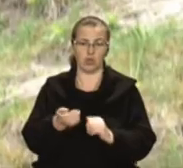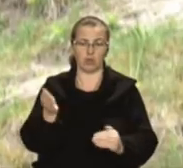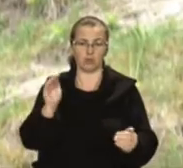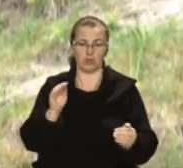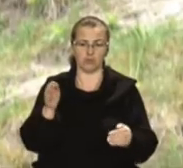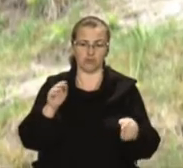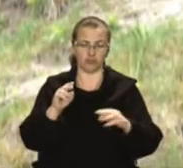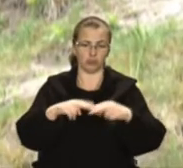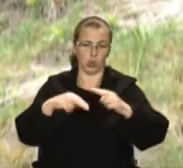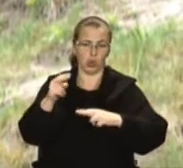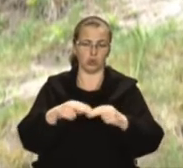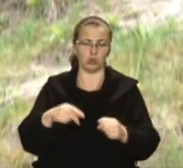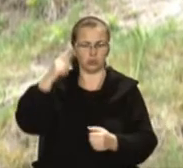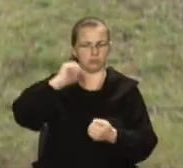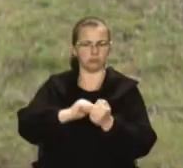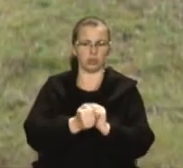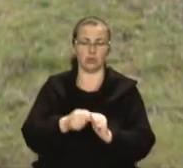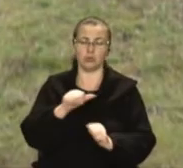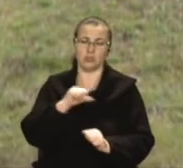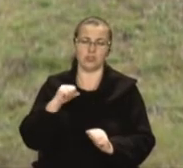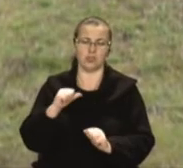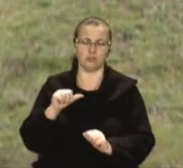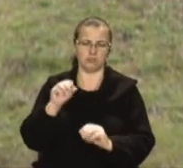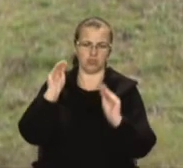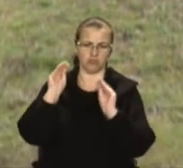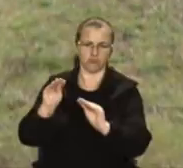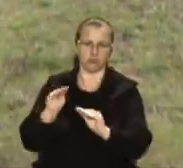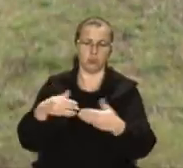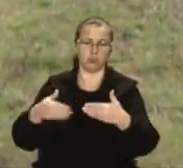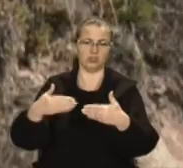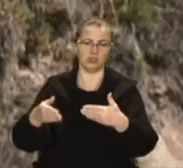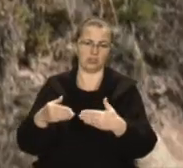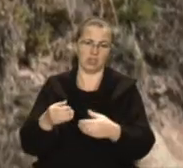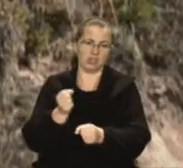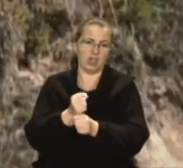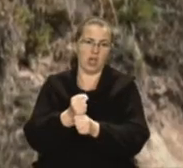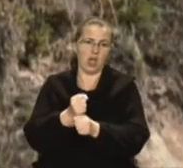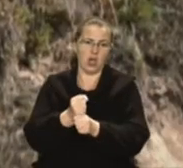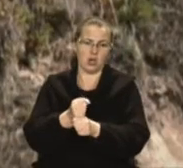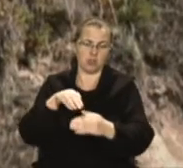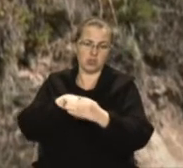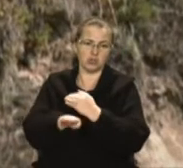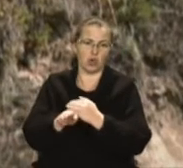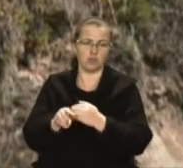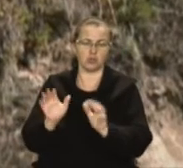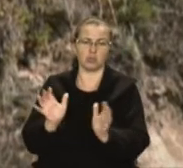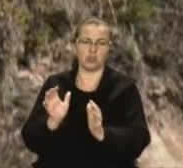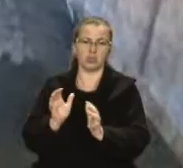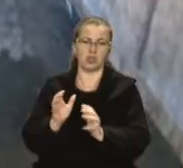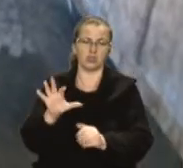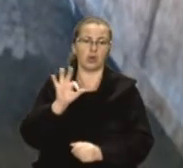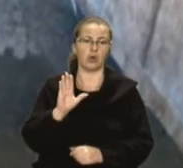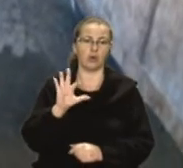Тут самі встановили дерев'яні дверця та й облаштували погреби, де зберігають овочі. Всього таких близько 15-ти.